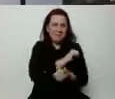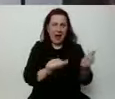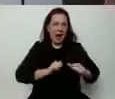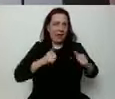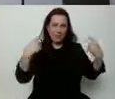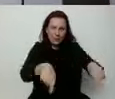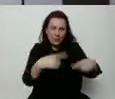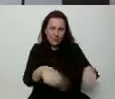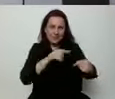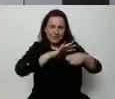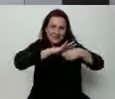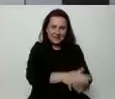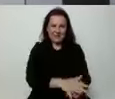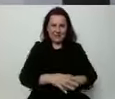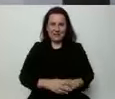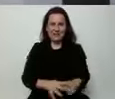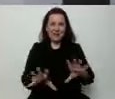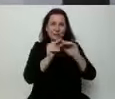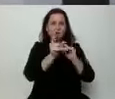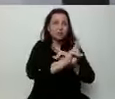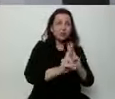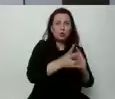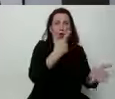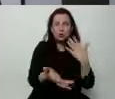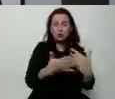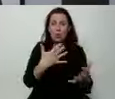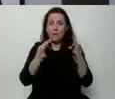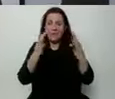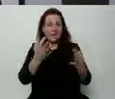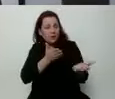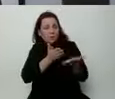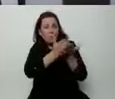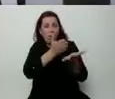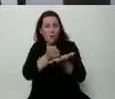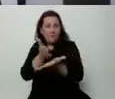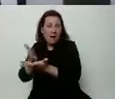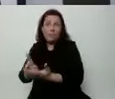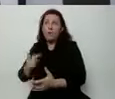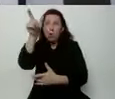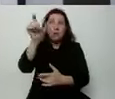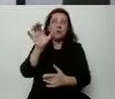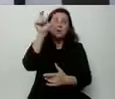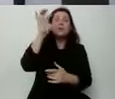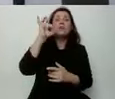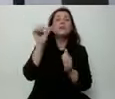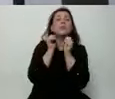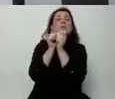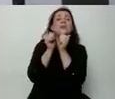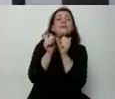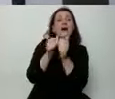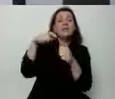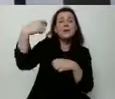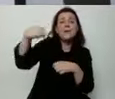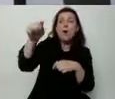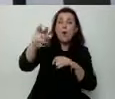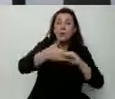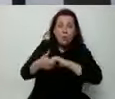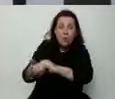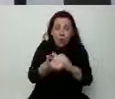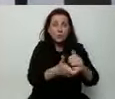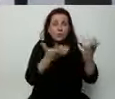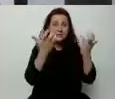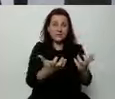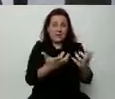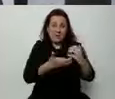wszystkim, którzy są słabsi, bo to jest rola prezydenta Rzeczpospolitej, i który łączy, który chce odbudować wspólnotę. To są